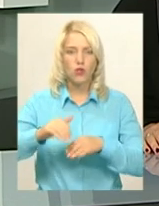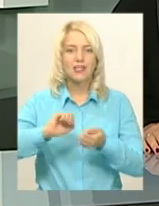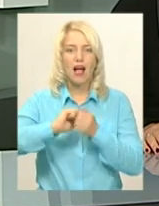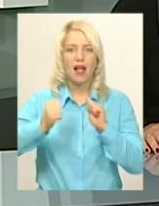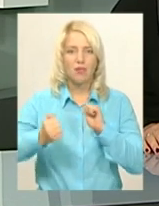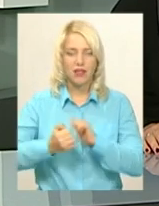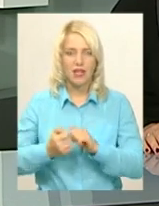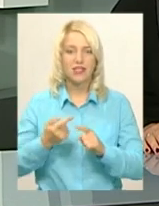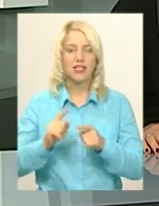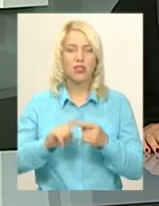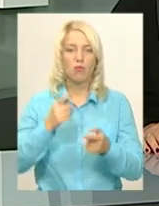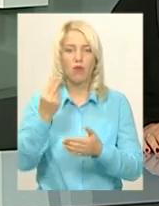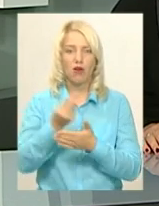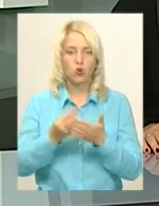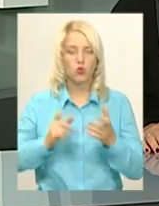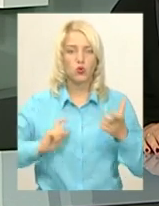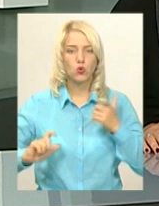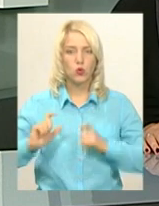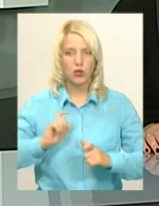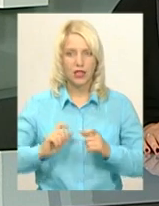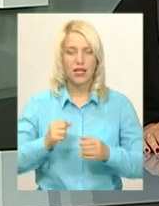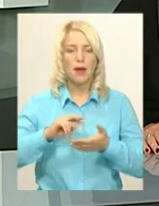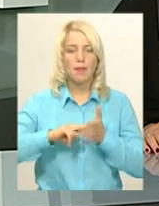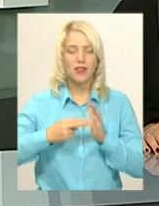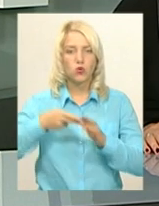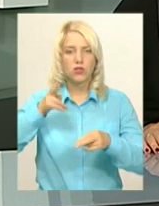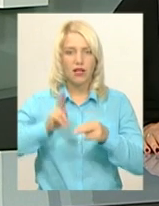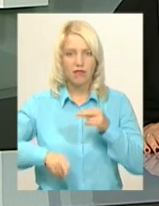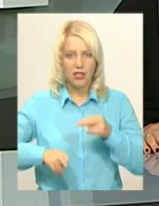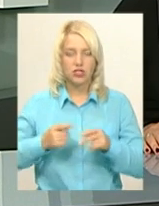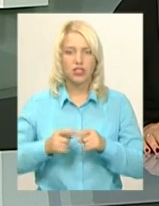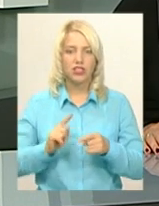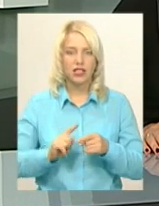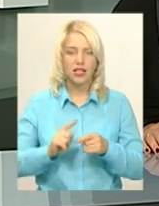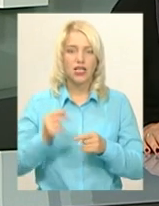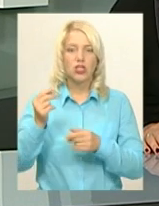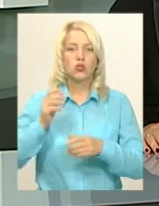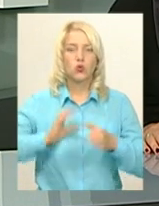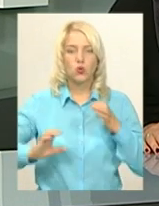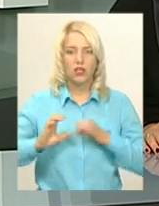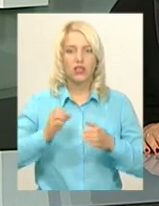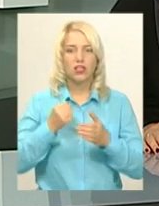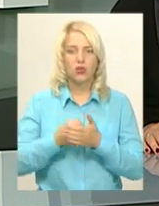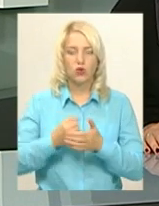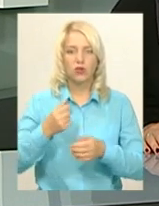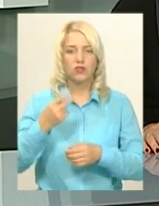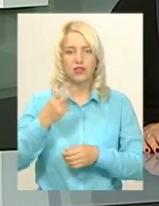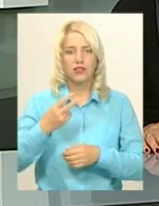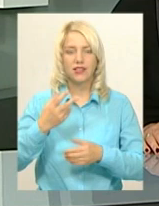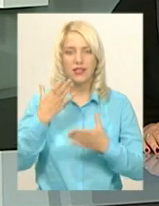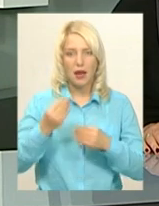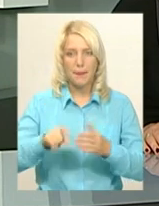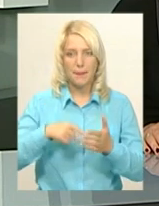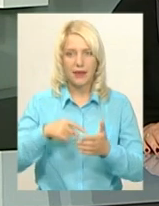25. Завершити планують до Дня міста. Висота стіни, яку розмальовують студенти, майже 2 метри. Над таким масштабним проєктом